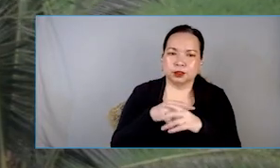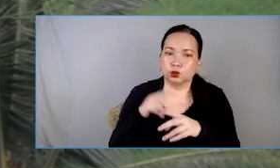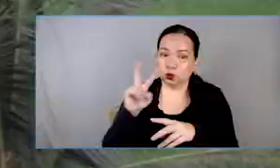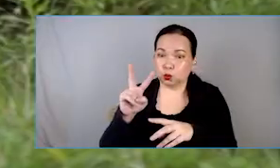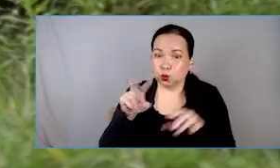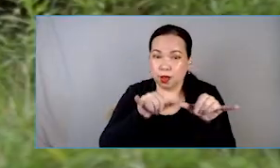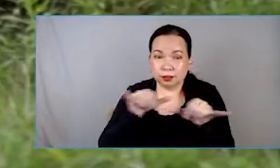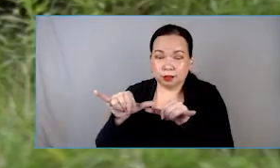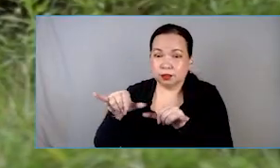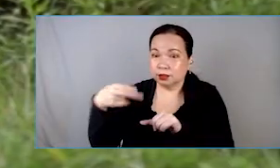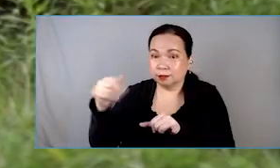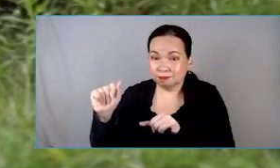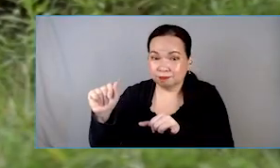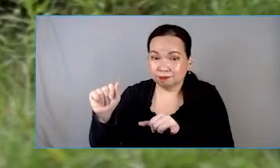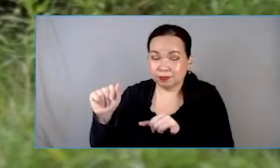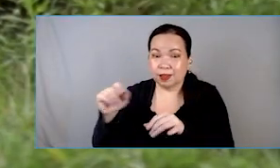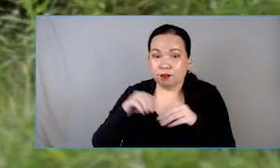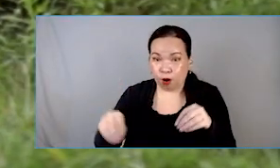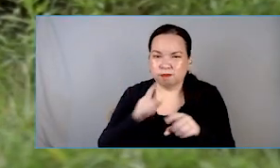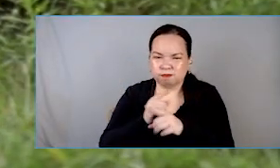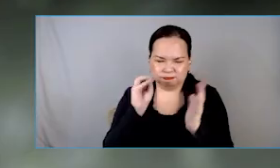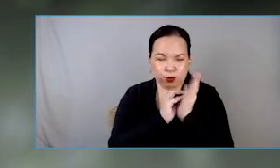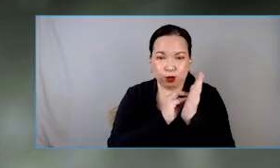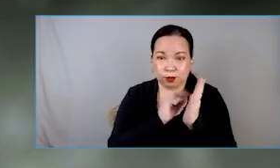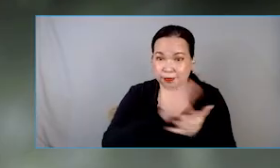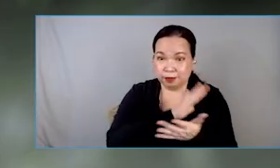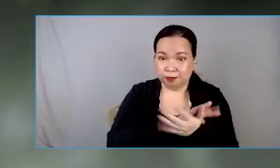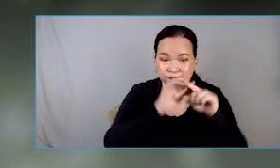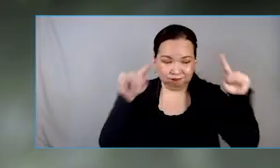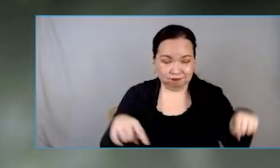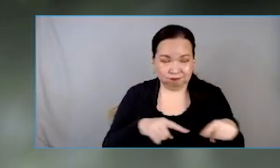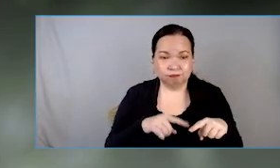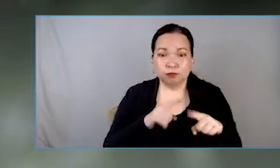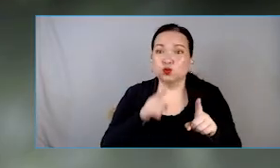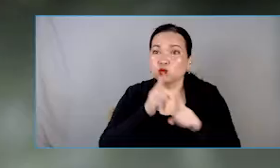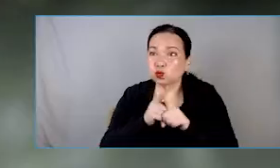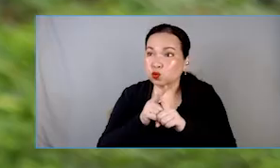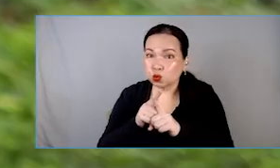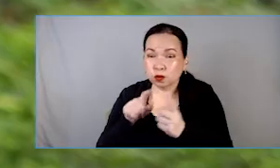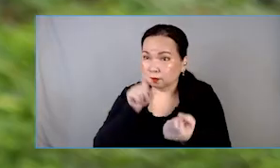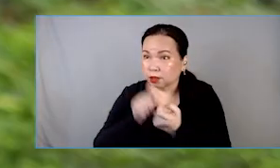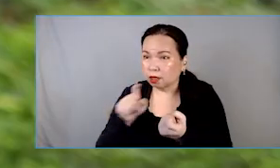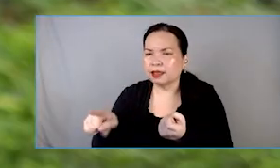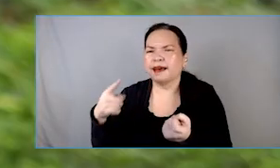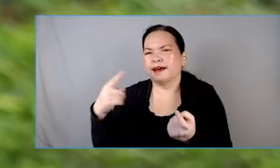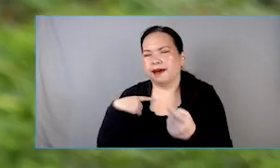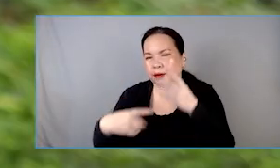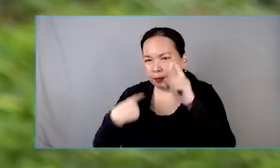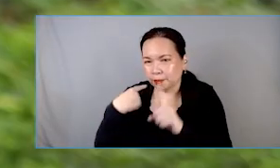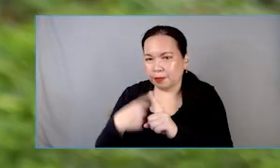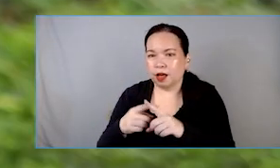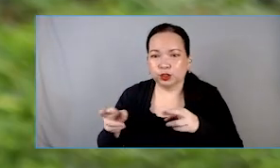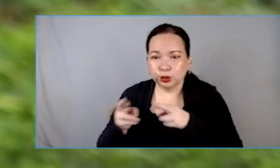farm niya ang nakalagay sa land title. E yung actual talaga, yung totoo na nadaanan na ng river,